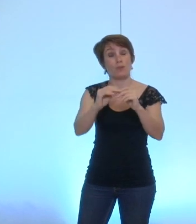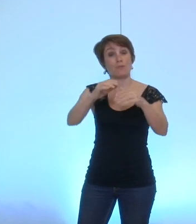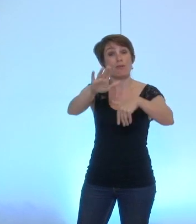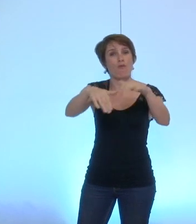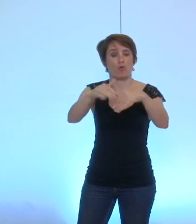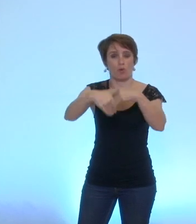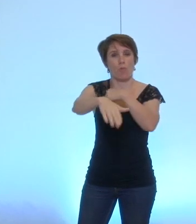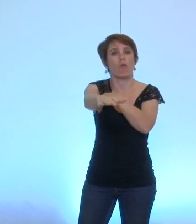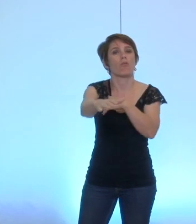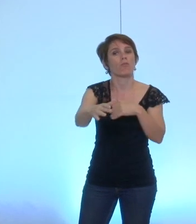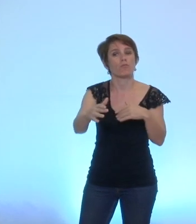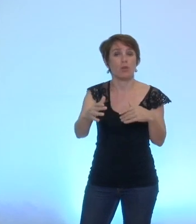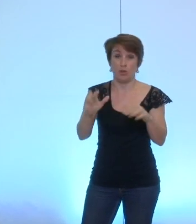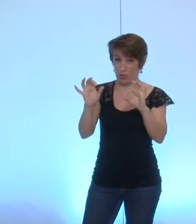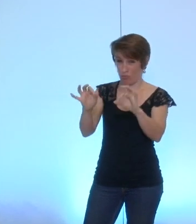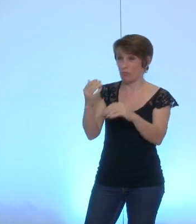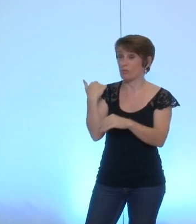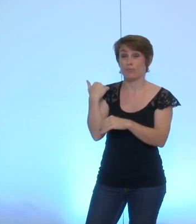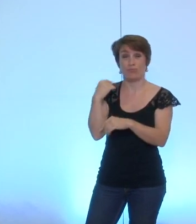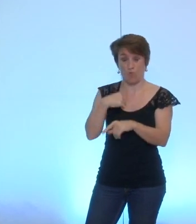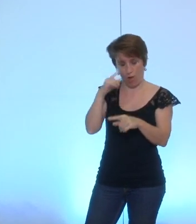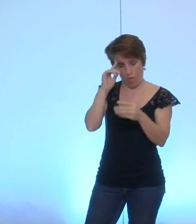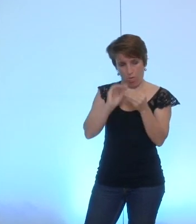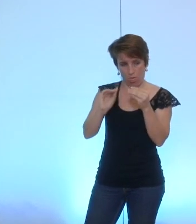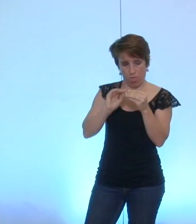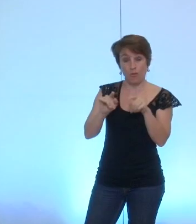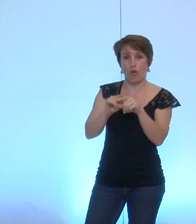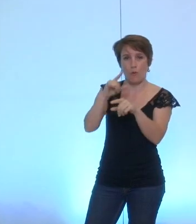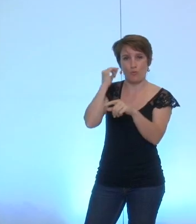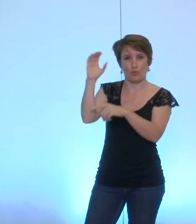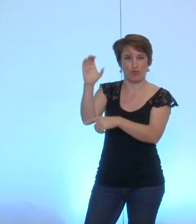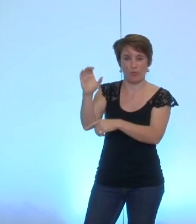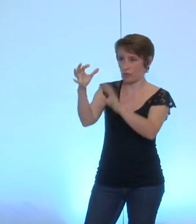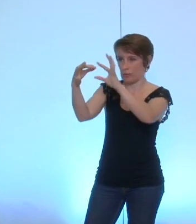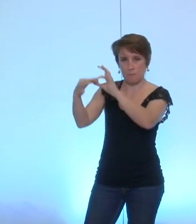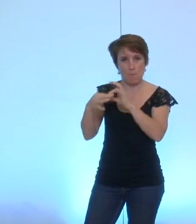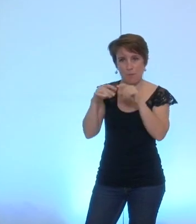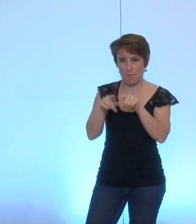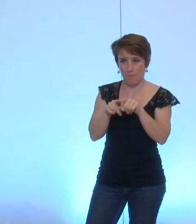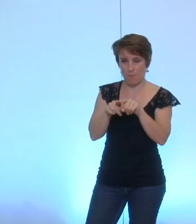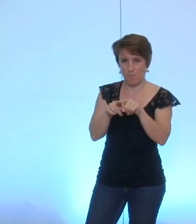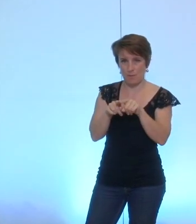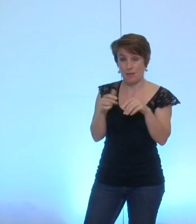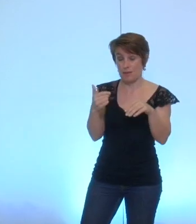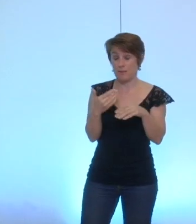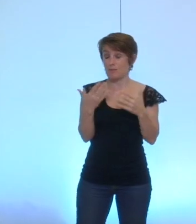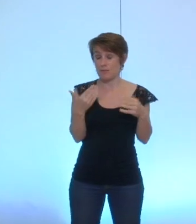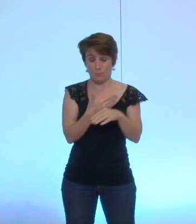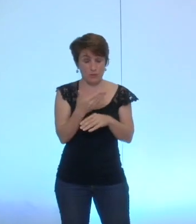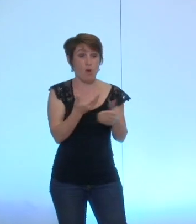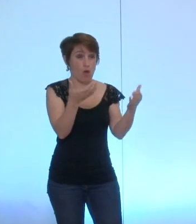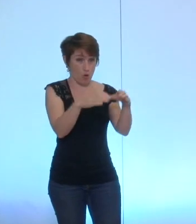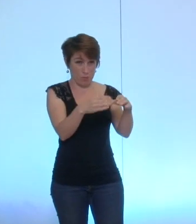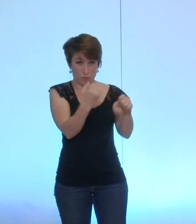ça qu'il faut que nous regardions les choses j'ai eu la même interrogation que Mathieu Chamussy en fait c'est lié aux travaux de la commission si les travaux de la commission